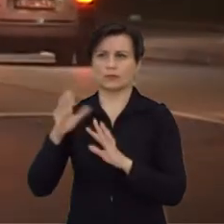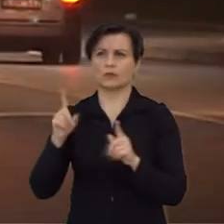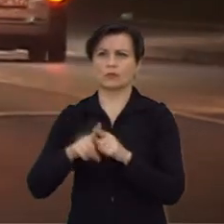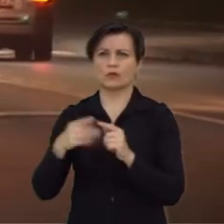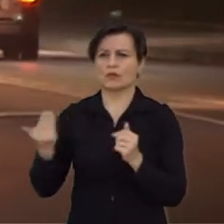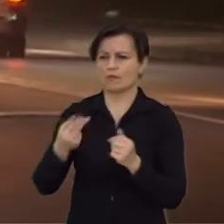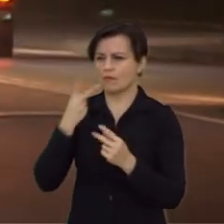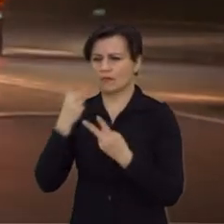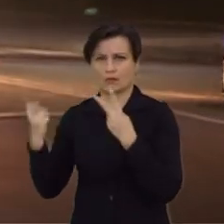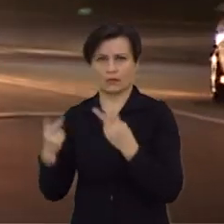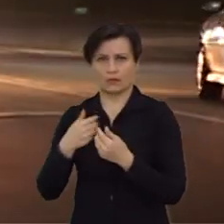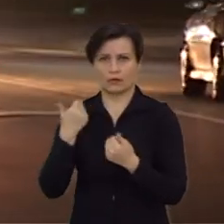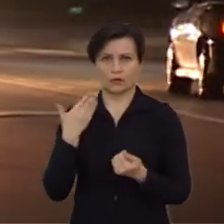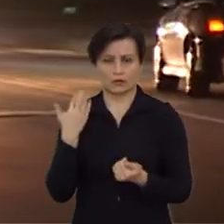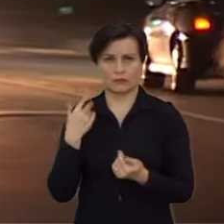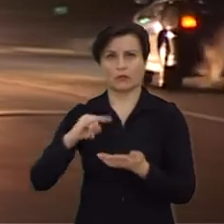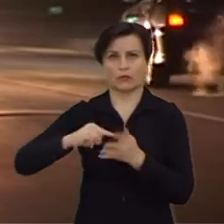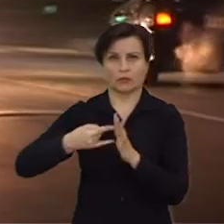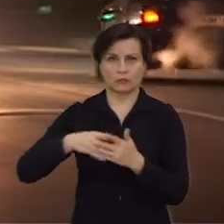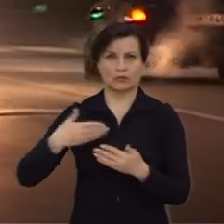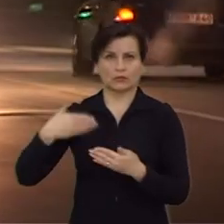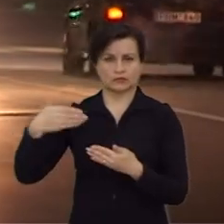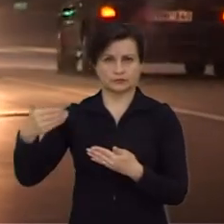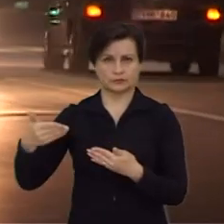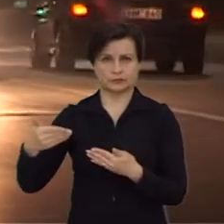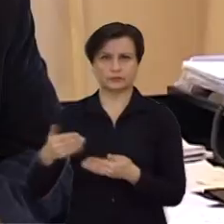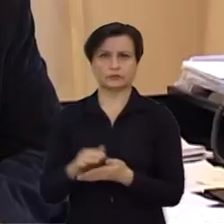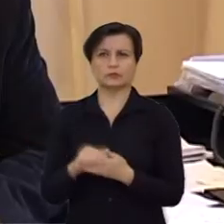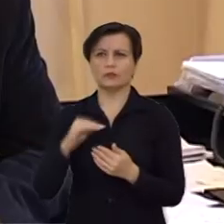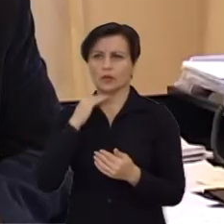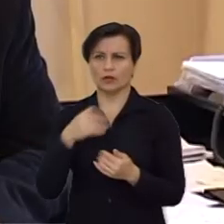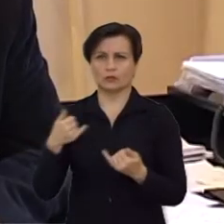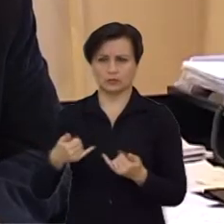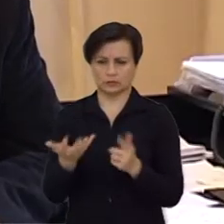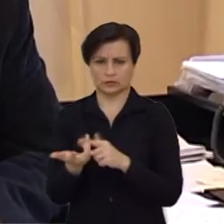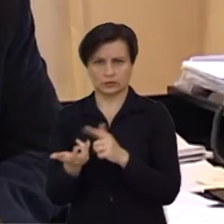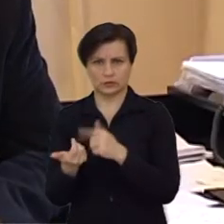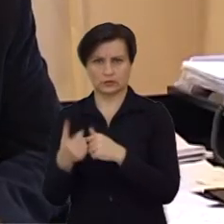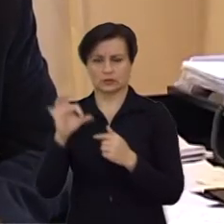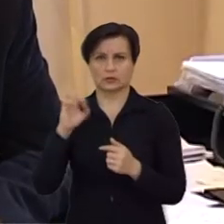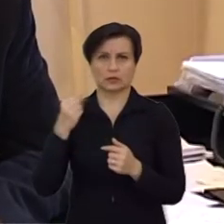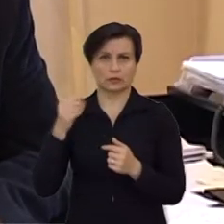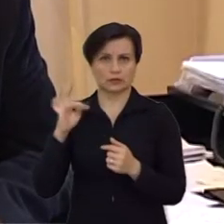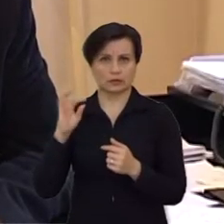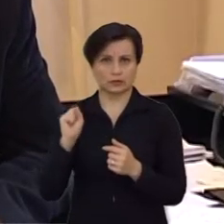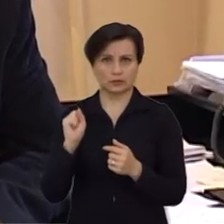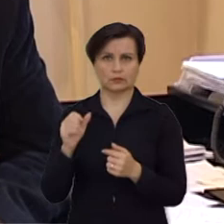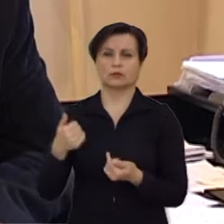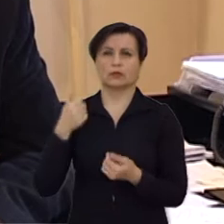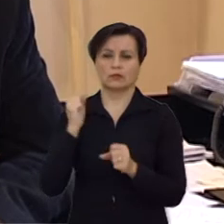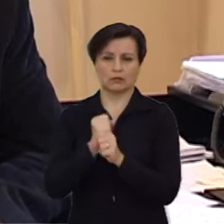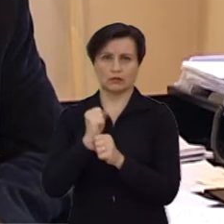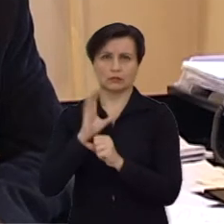kverą visą šitą. Na, o planai dar tokie yra. Aišku, šiuo metu mes jos dėliojomės, yra skaičiuojama samata ir